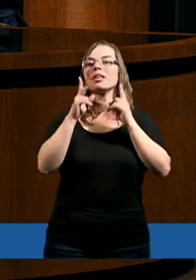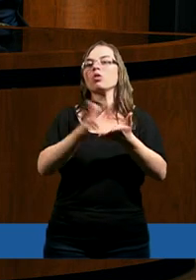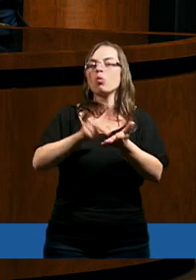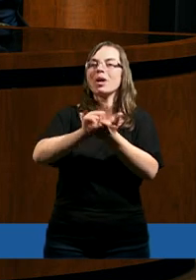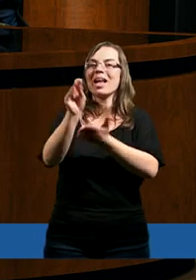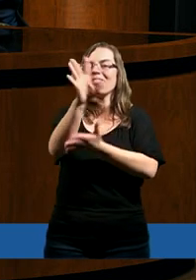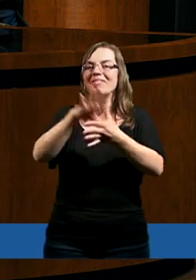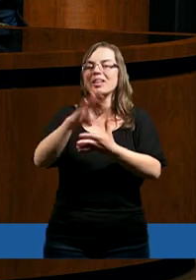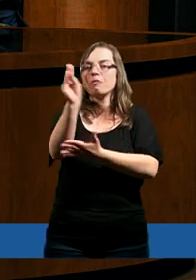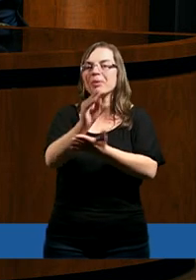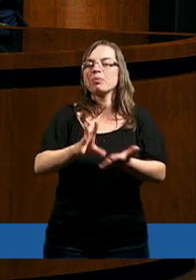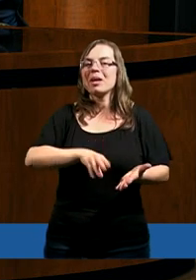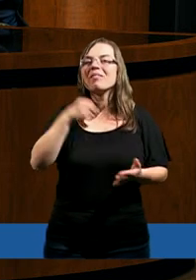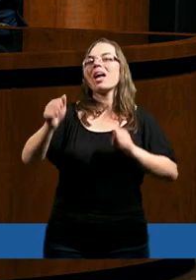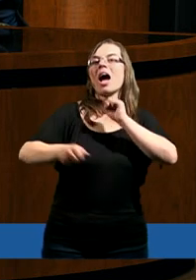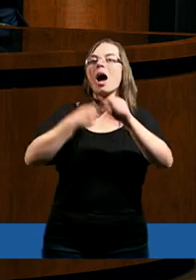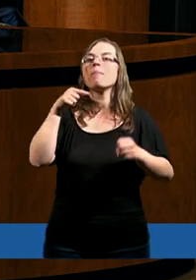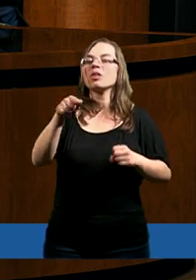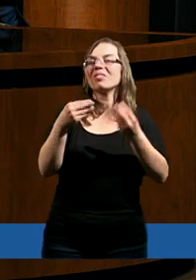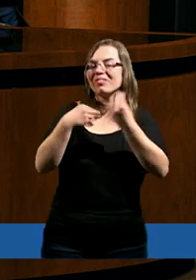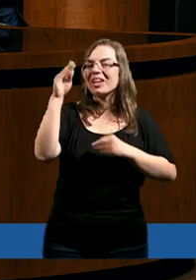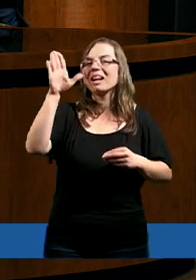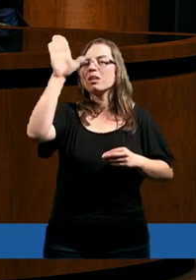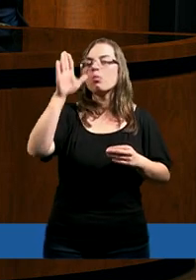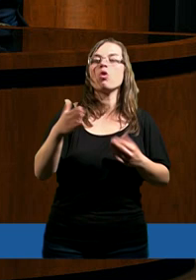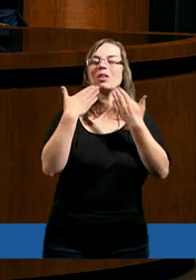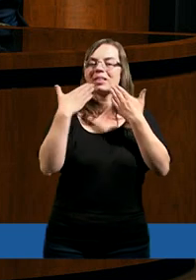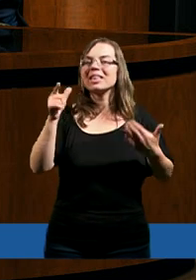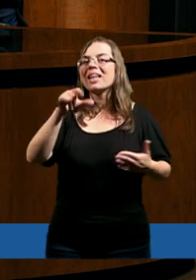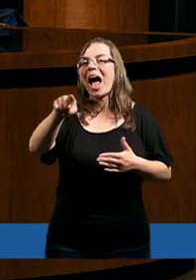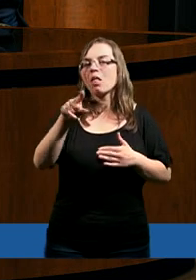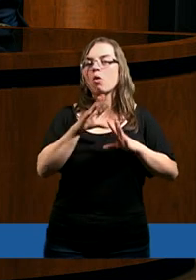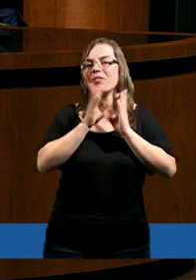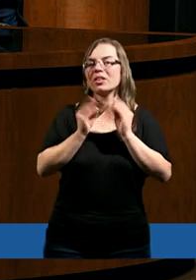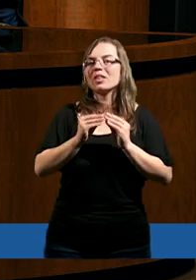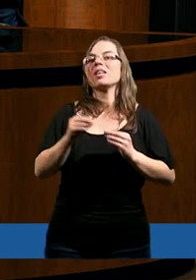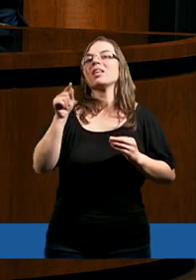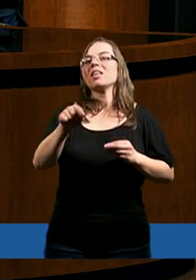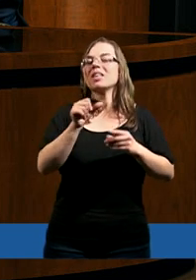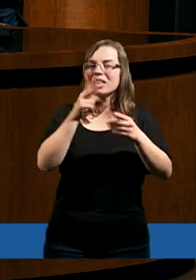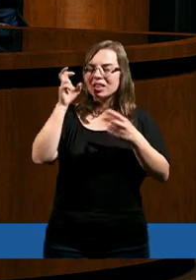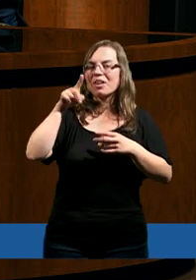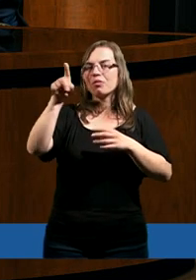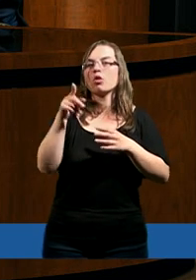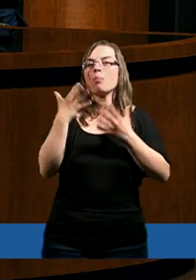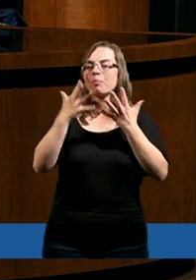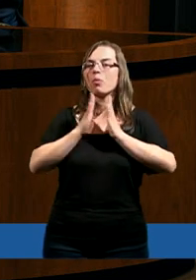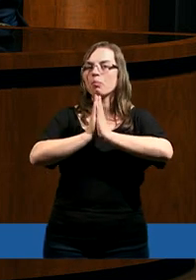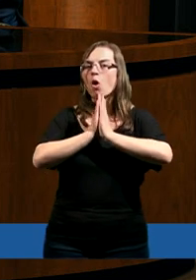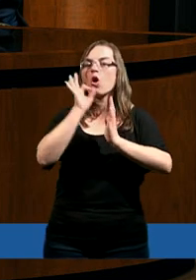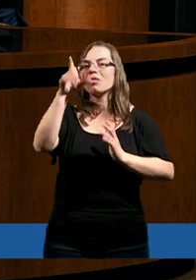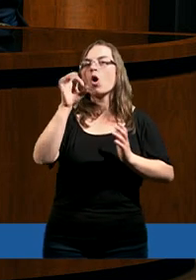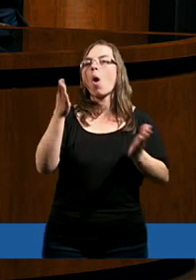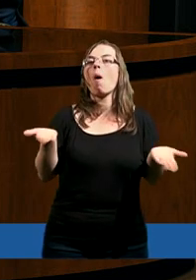zawarta jest w Piśmie Świętym. Nasz Wielki Boże, dziękujemy Ci za to i szczególnie chcemy